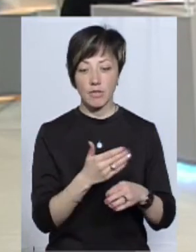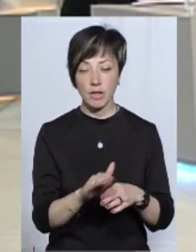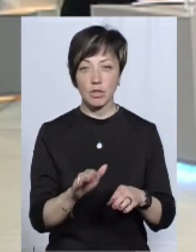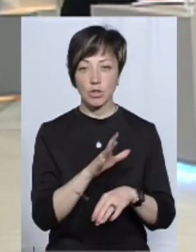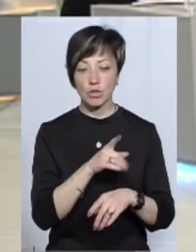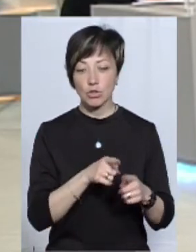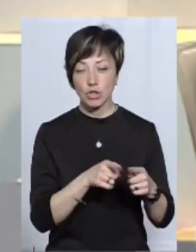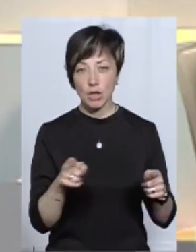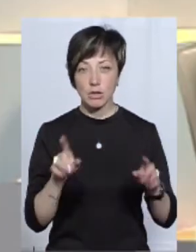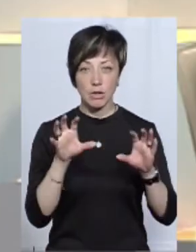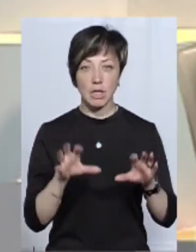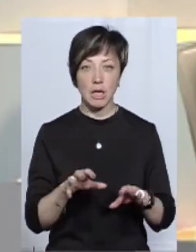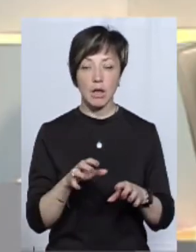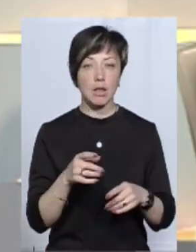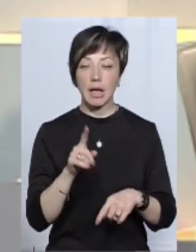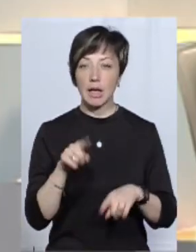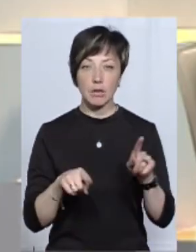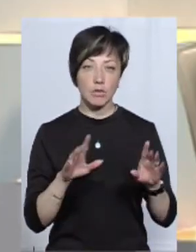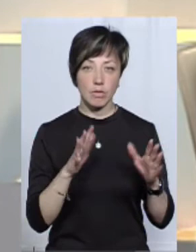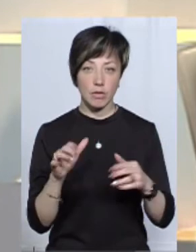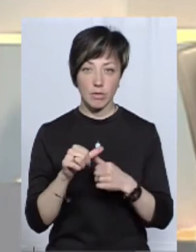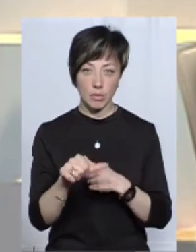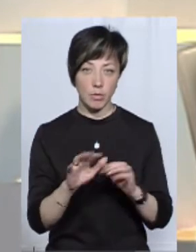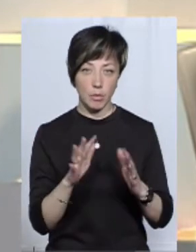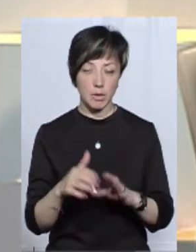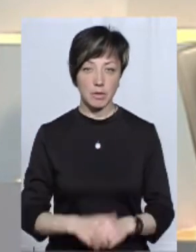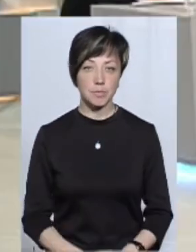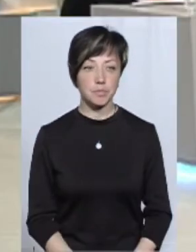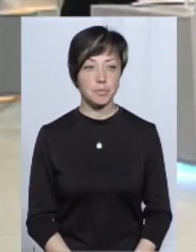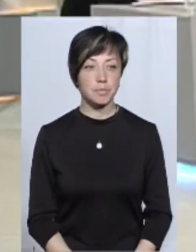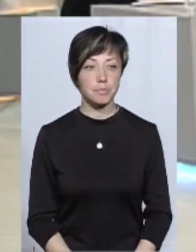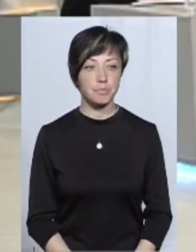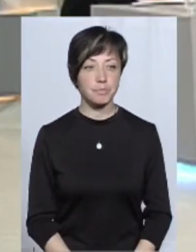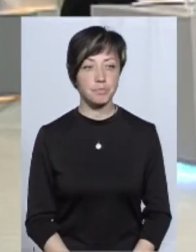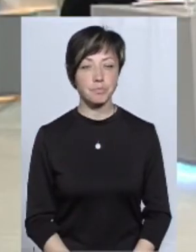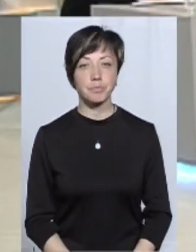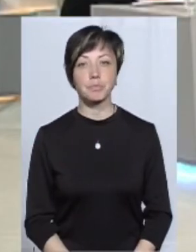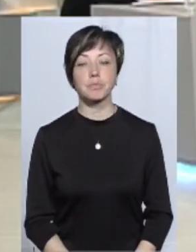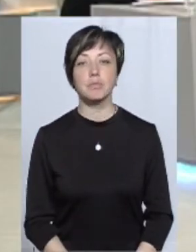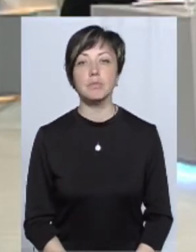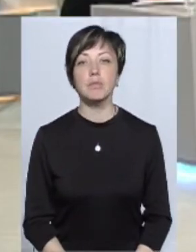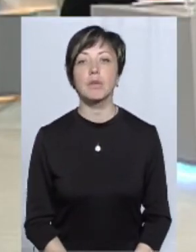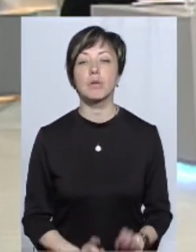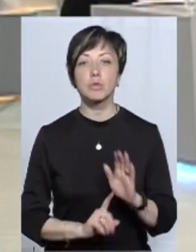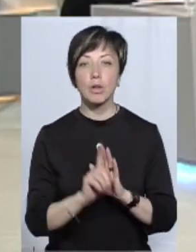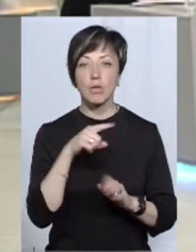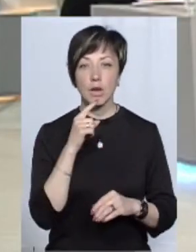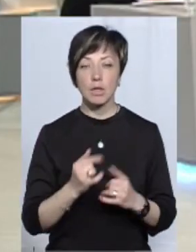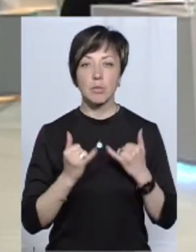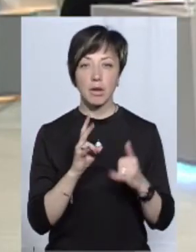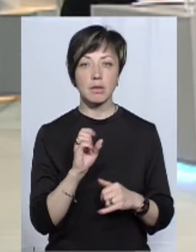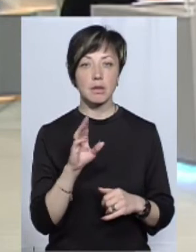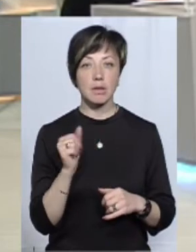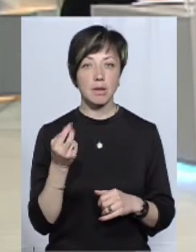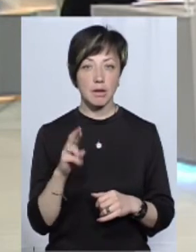законодавством митниця рідко виходить, це тільки у виключних якихось випадків. Тут би хотілося звернути увагу на той момент, про який починала говорити пані Наталія,